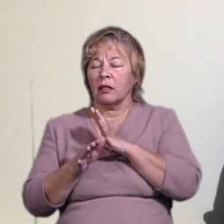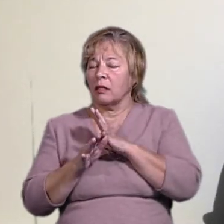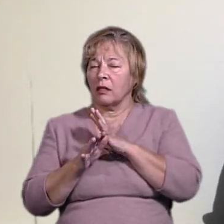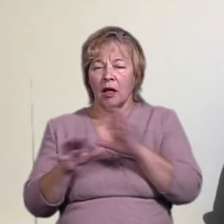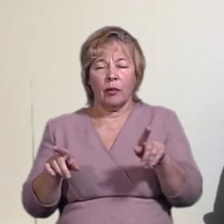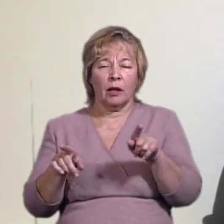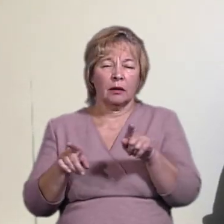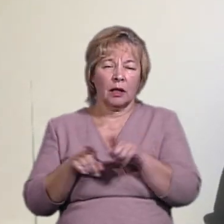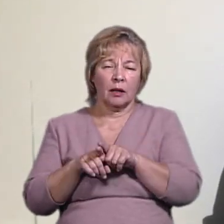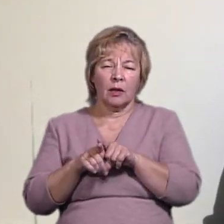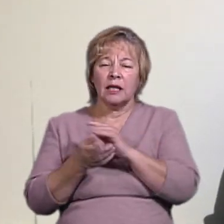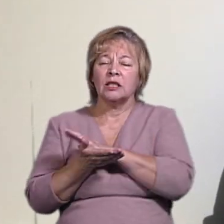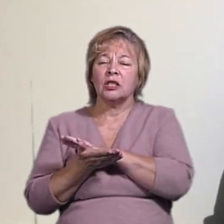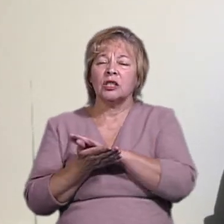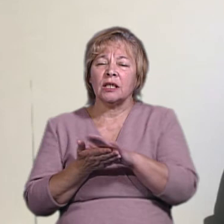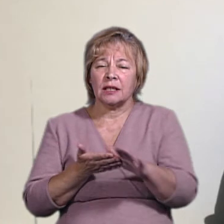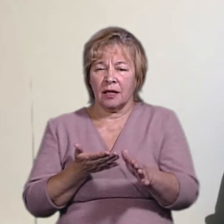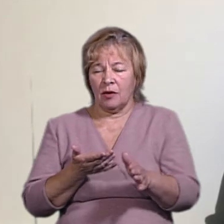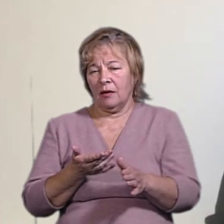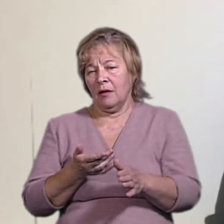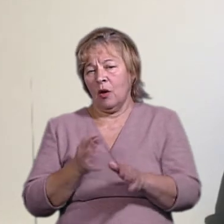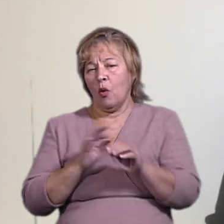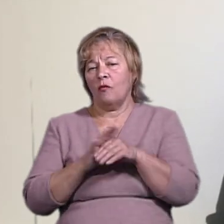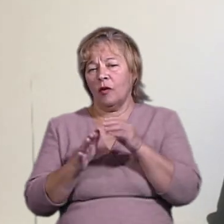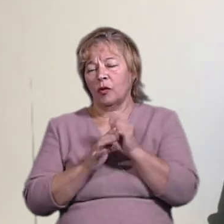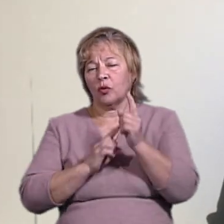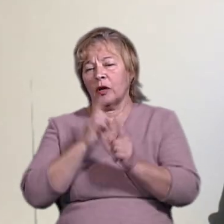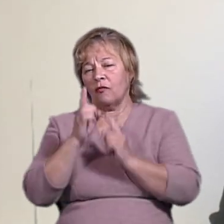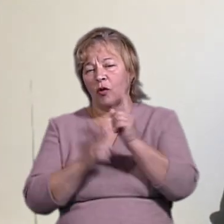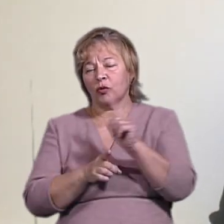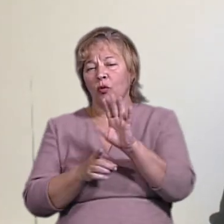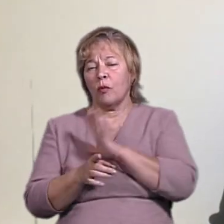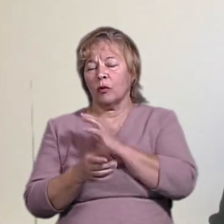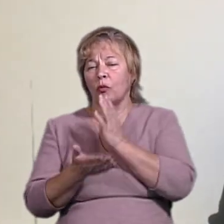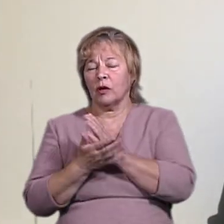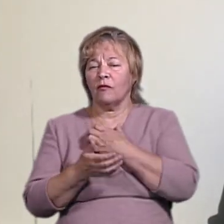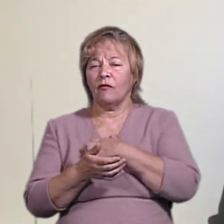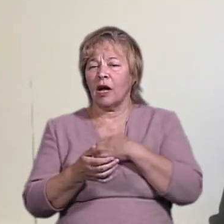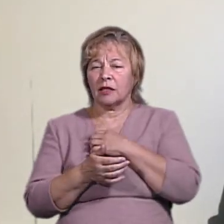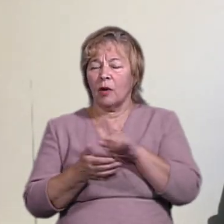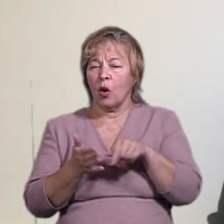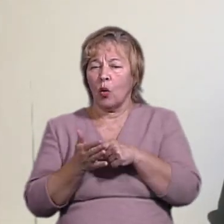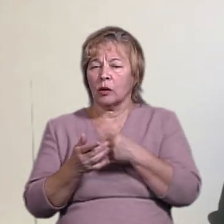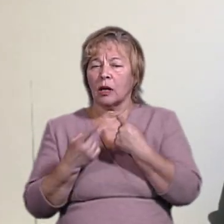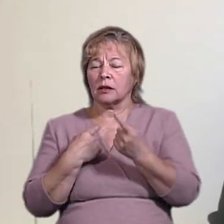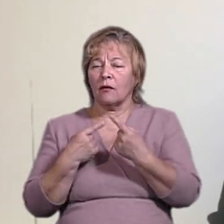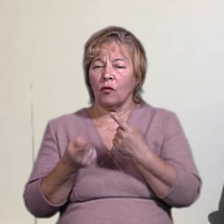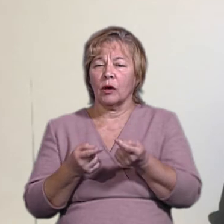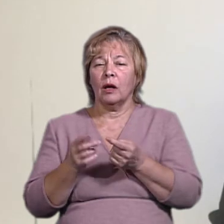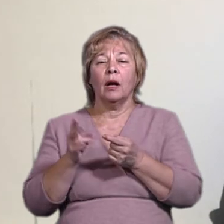чистими, щоб говорити виключно про виборчу реформу, що мало би бути ключовим змістом нашої розмови.